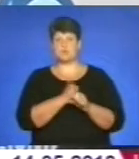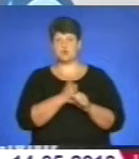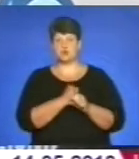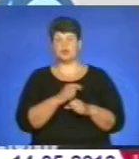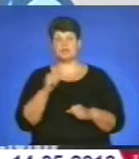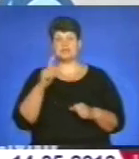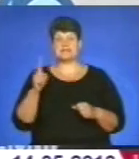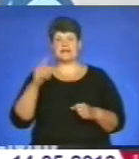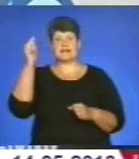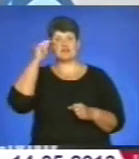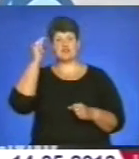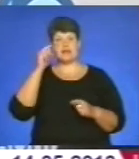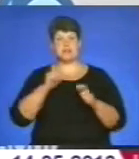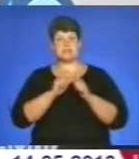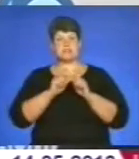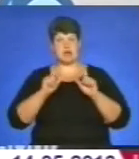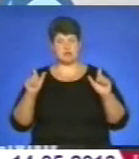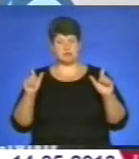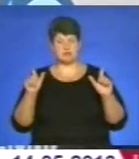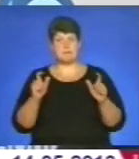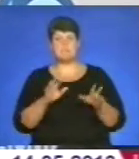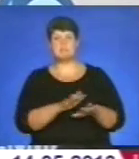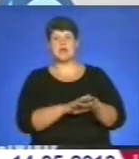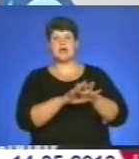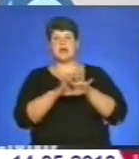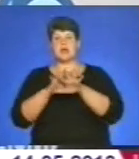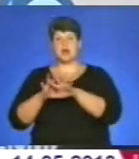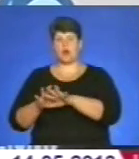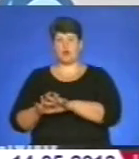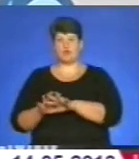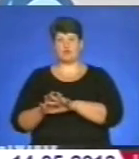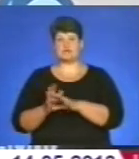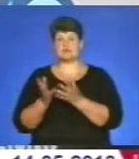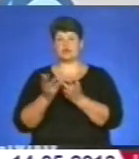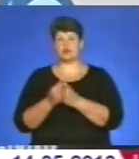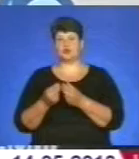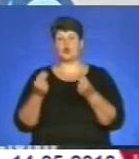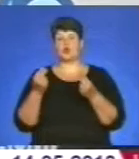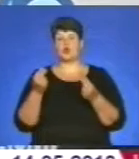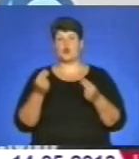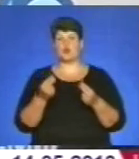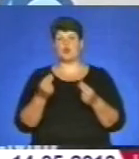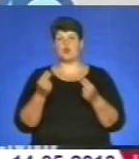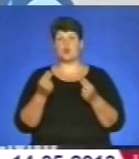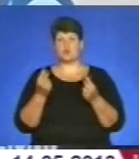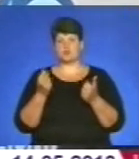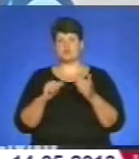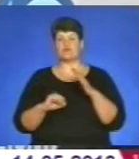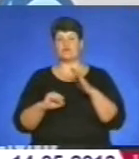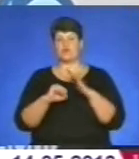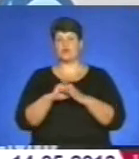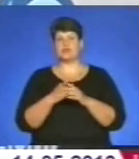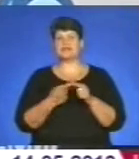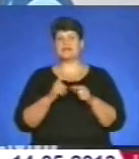навчальними закладами, перераховує за рахунок коштів Фонду загальнобов'язкового державного соціального страхування